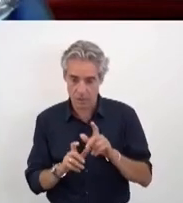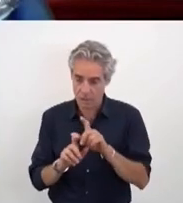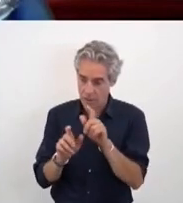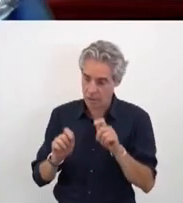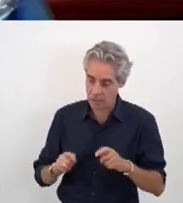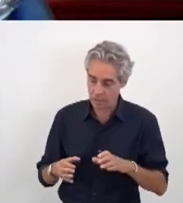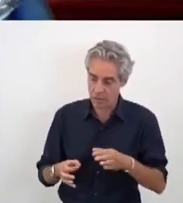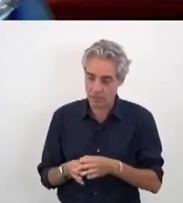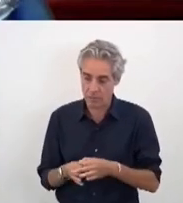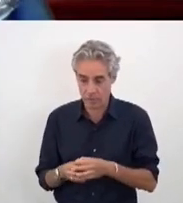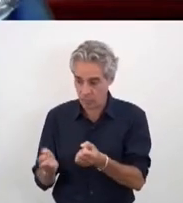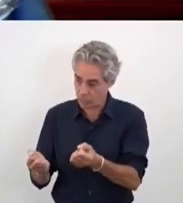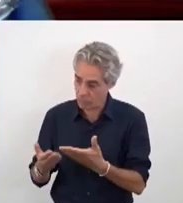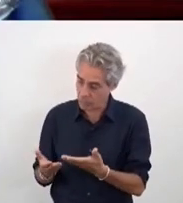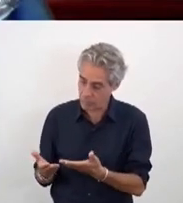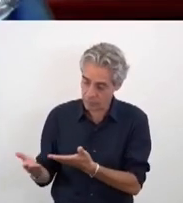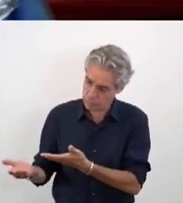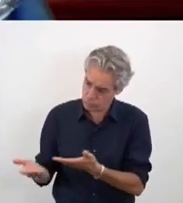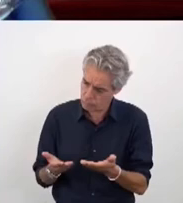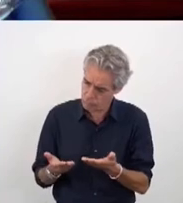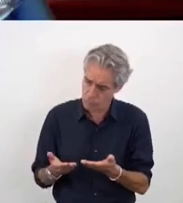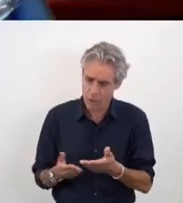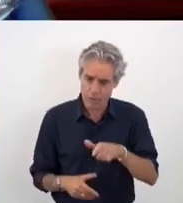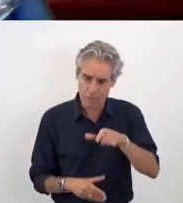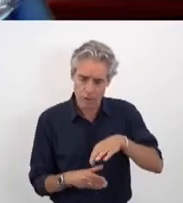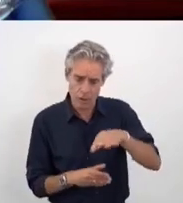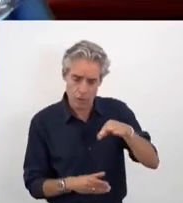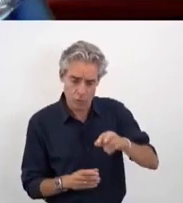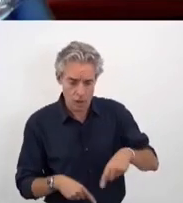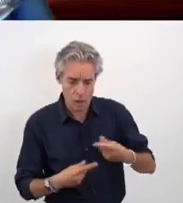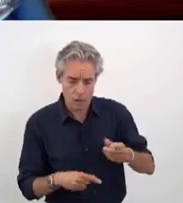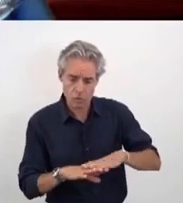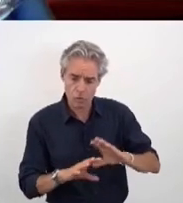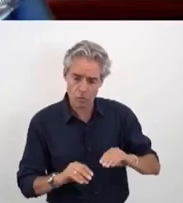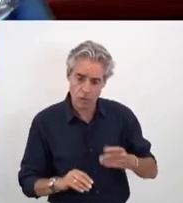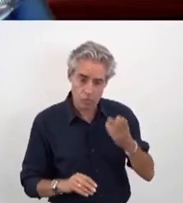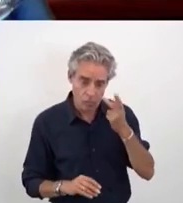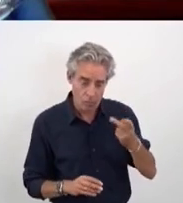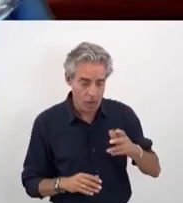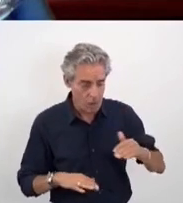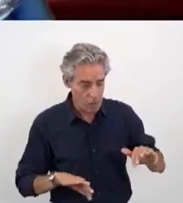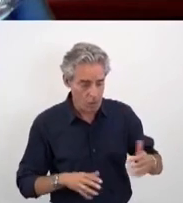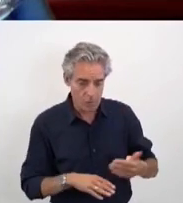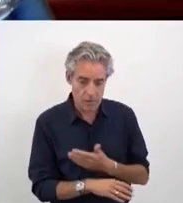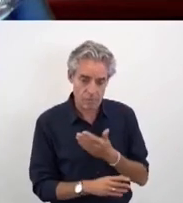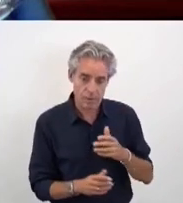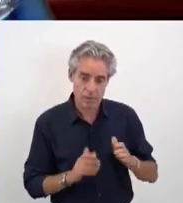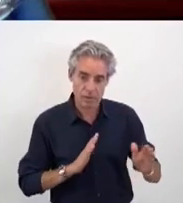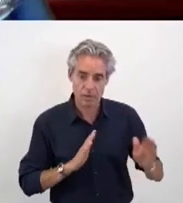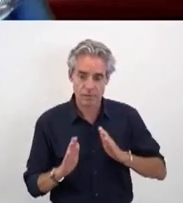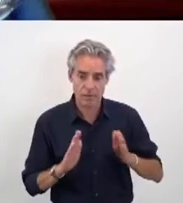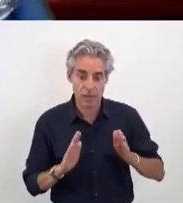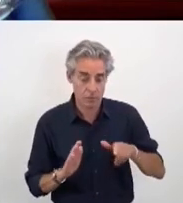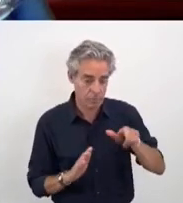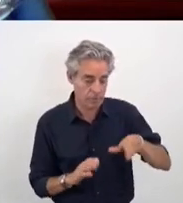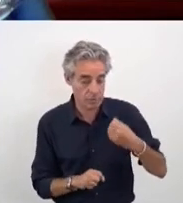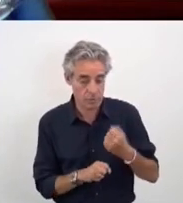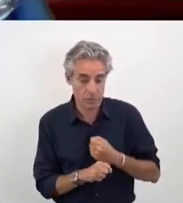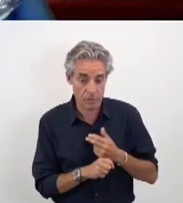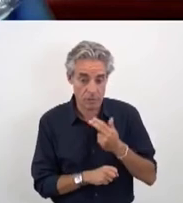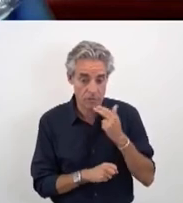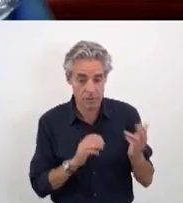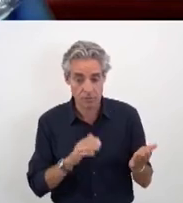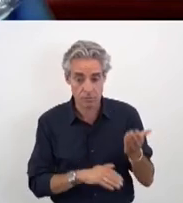la minorité que de pouvoir donner la possibilité aux élus de pouvoir aller sur place auprès des médiateurs qui sont des gens qui font un travail